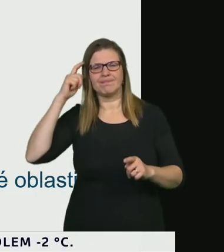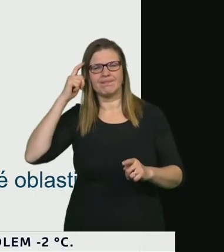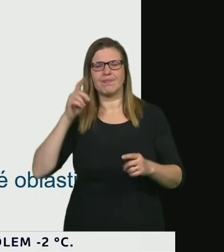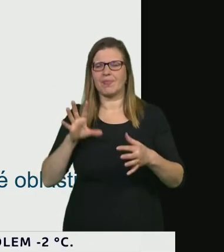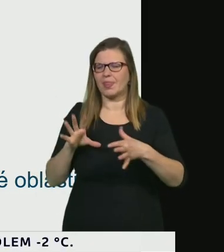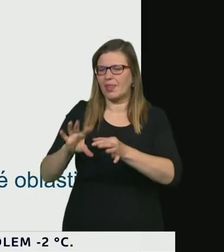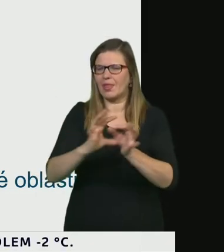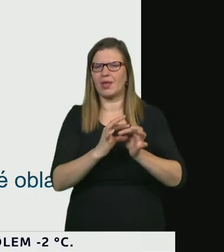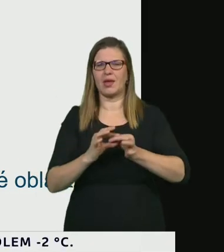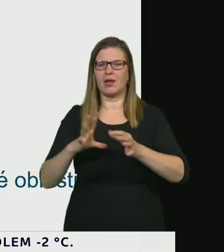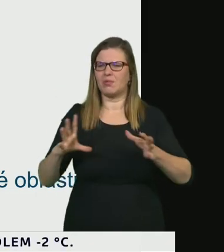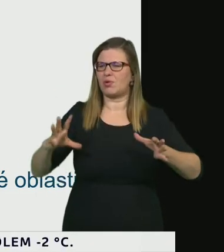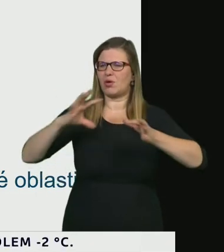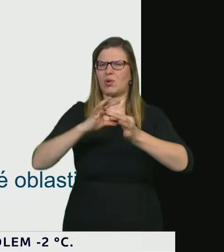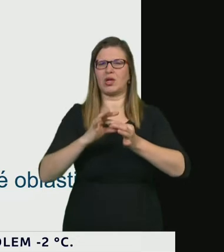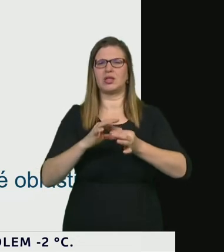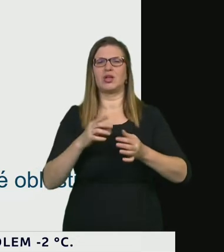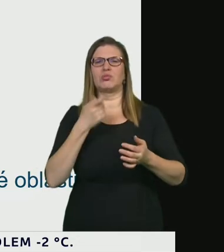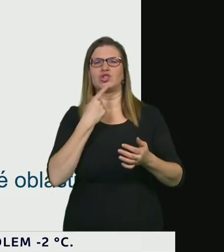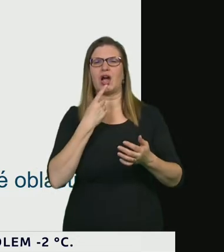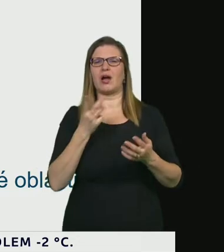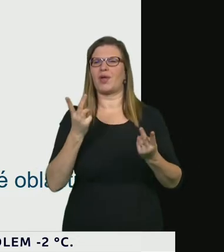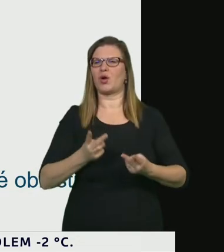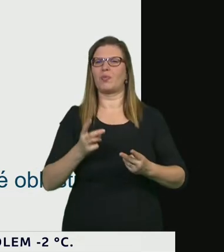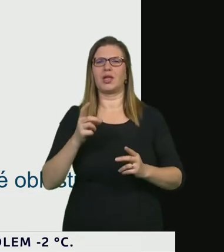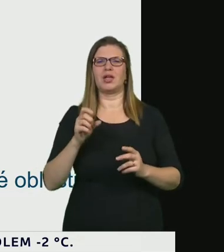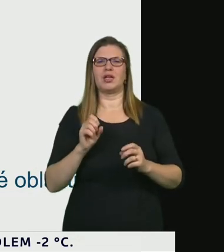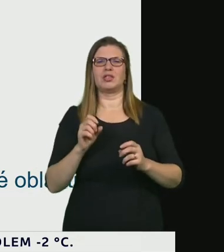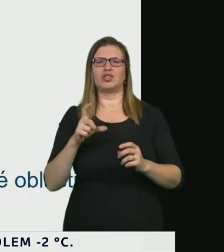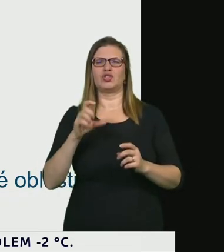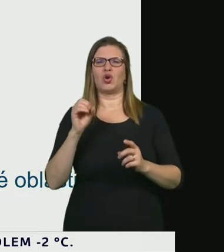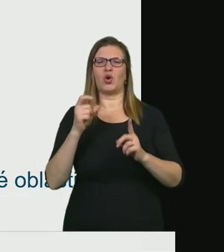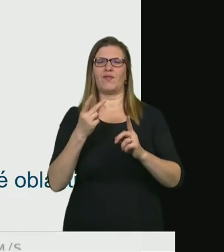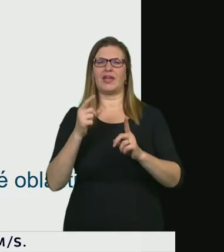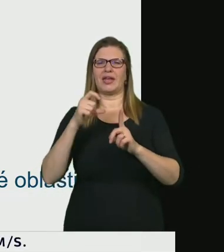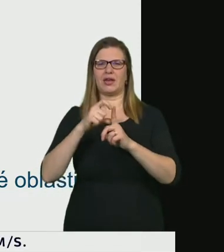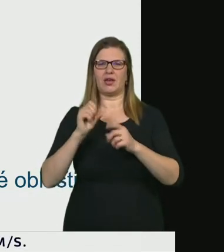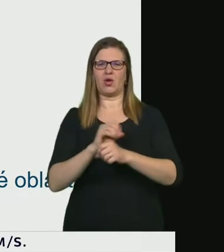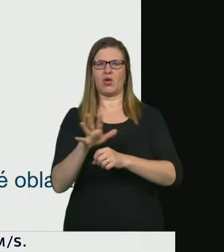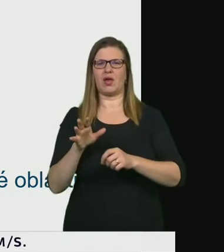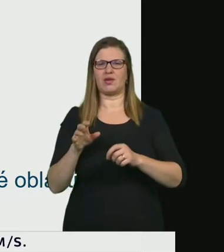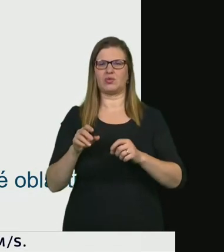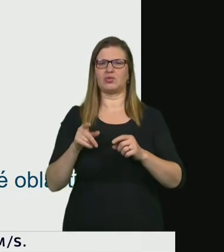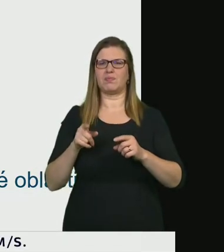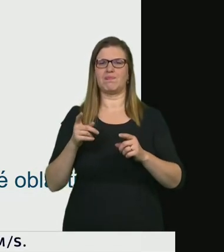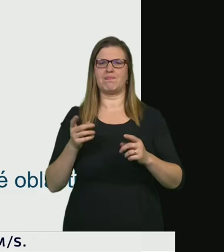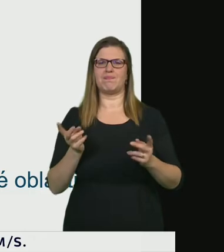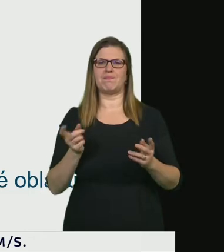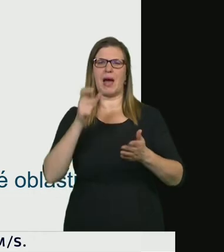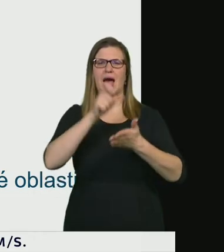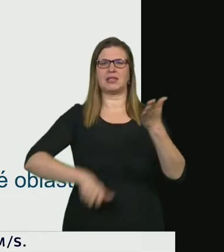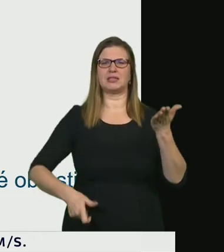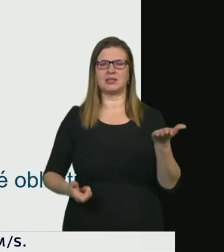něčím co bych nazval jako covid pas protože se ukazuje že údaj o očkování jednotlivých